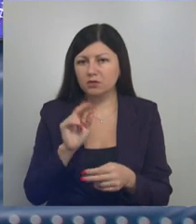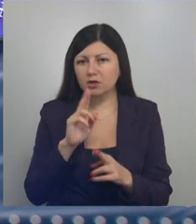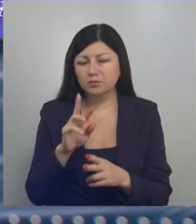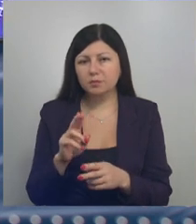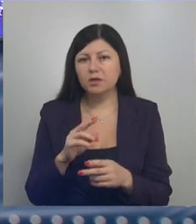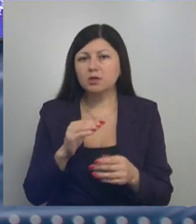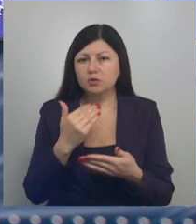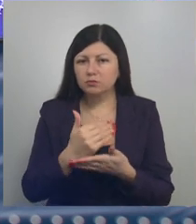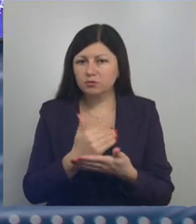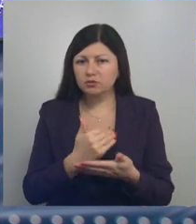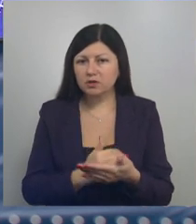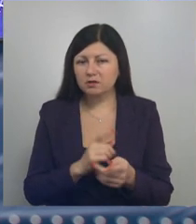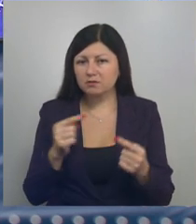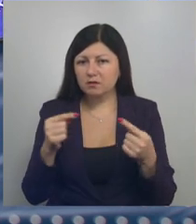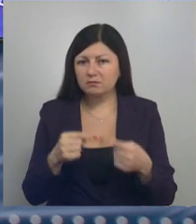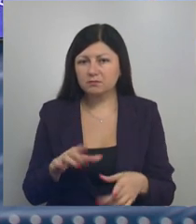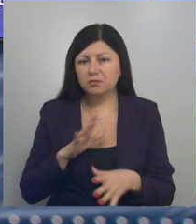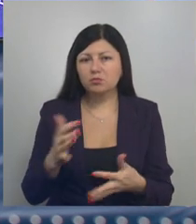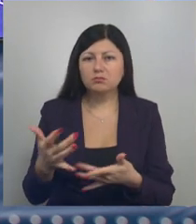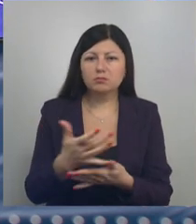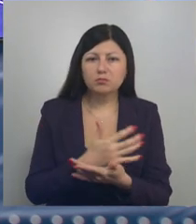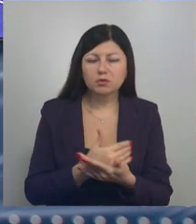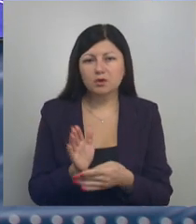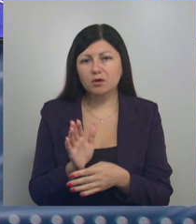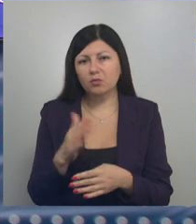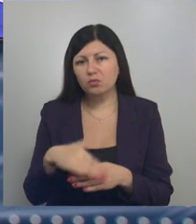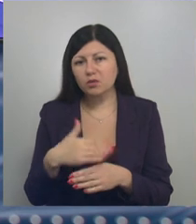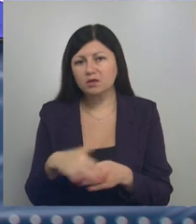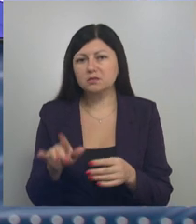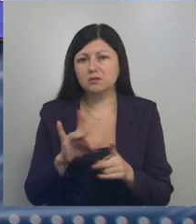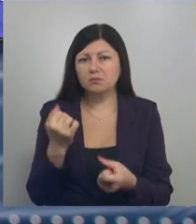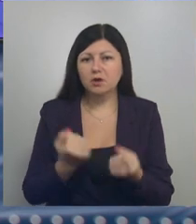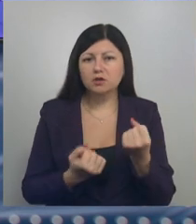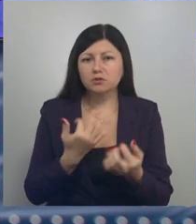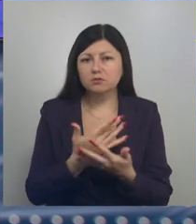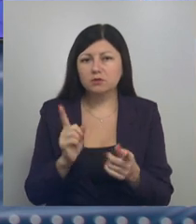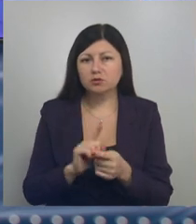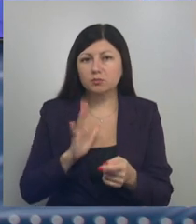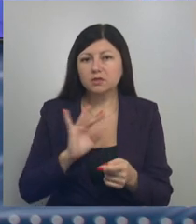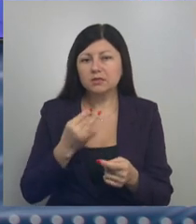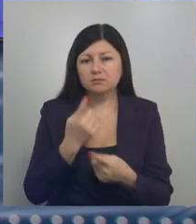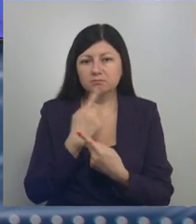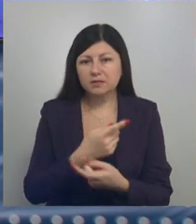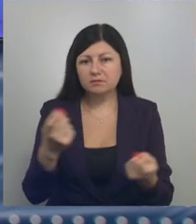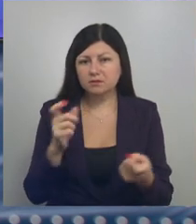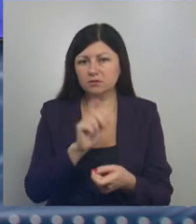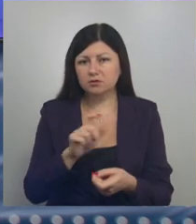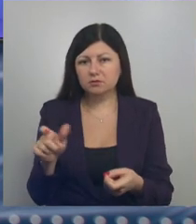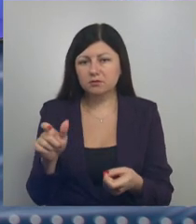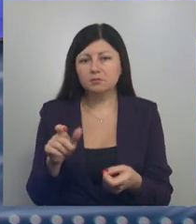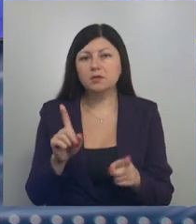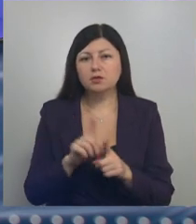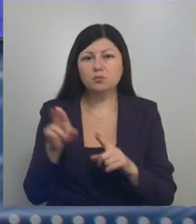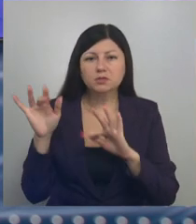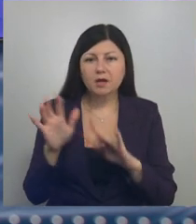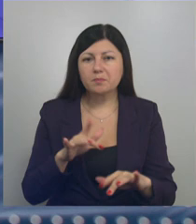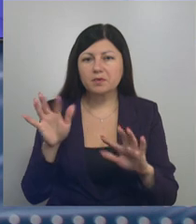четкий регламент. Очередность уборки улиц, количество задействованной техники и довести это до жителей. Также после каждого обильного